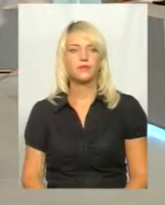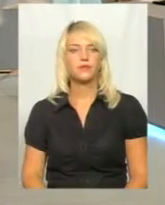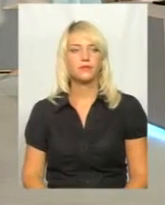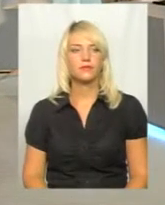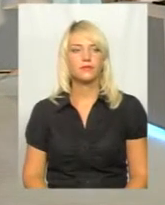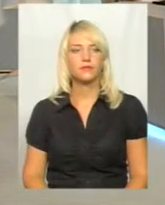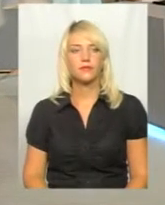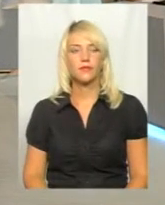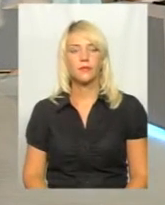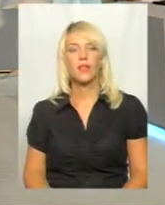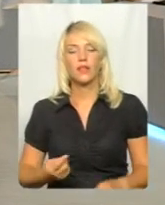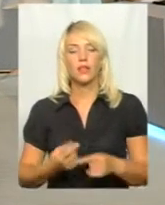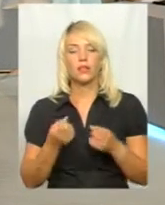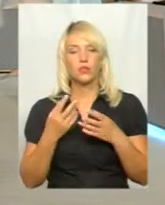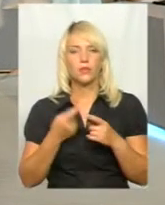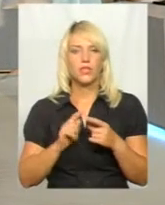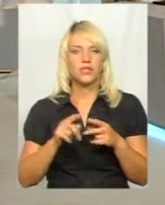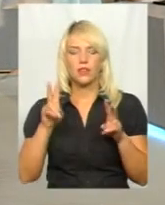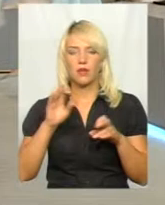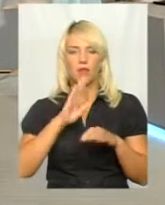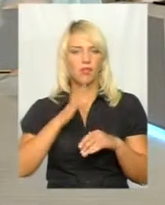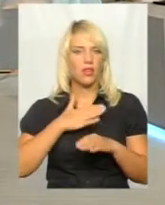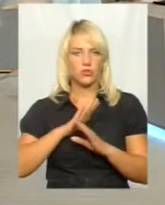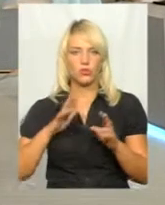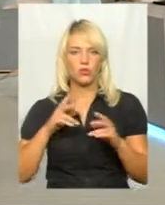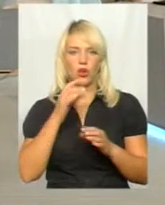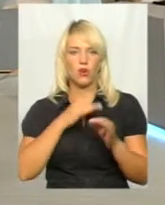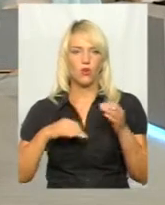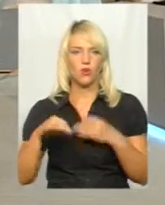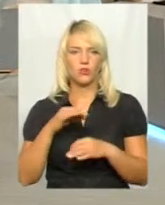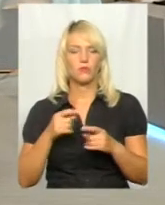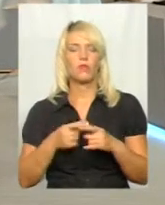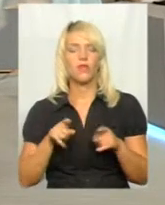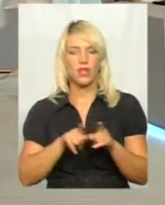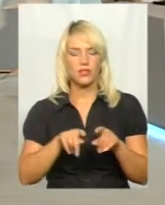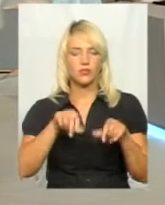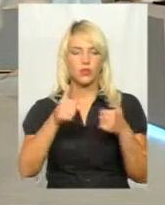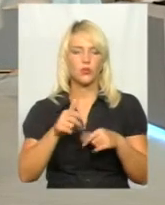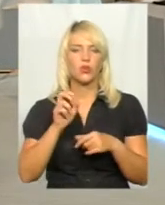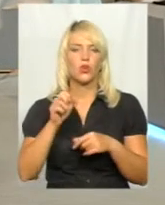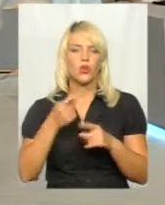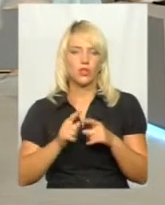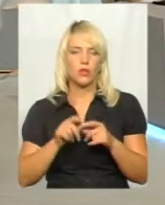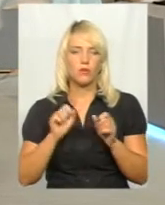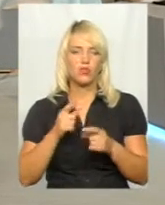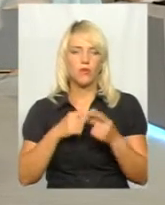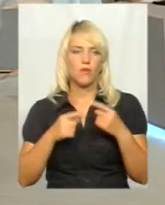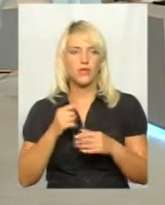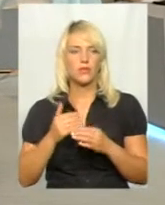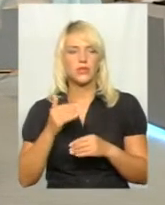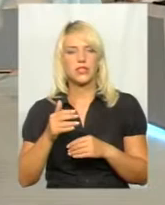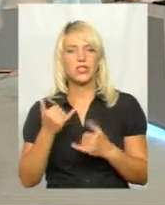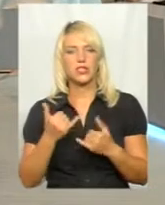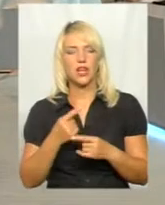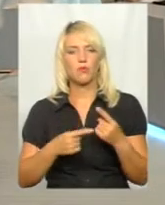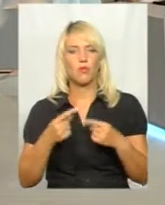Добре. Це дійсно тема не зовсім нашої розмови, хоч це теж скульптура, але можна до неї повернутися пізніше. А зараз